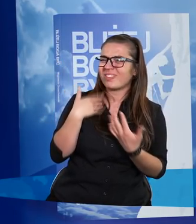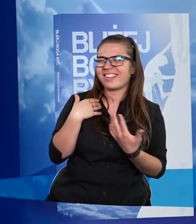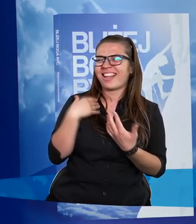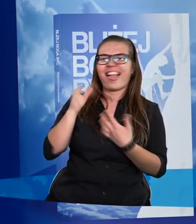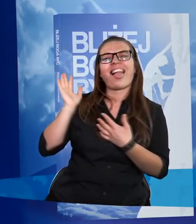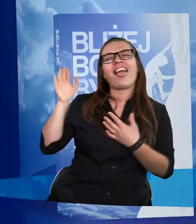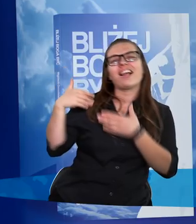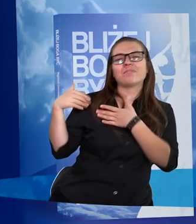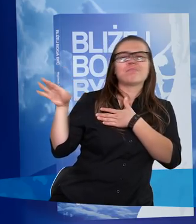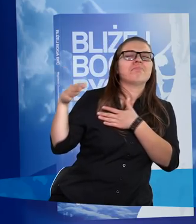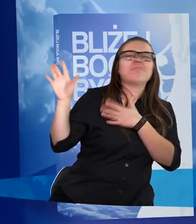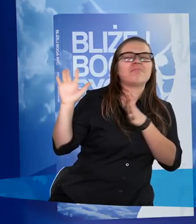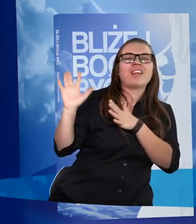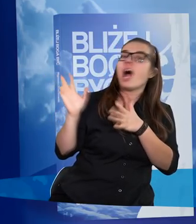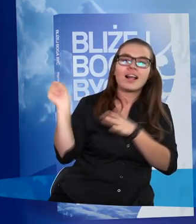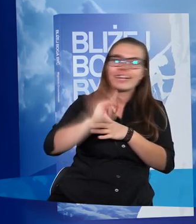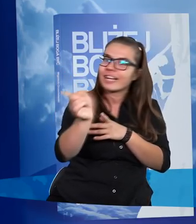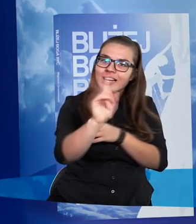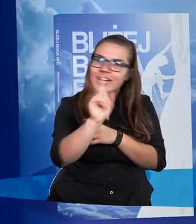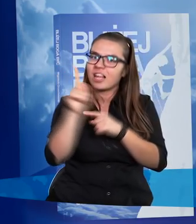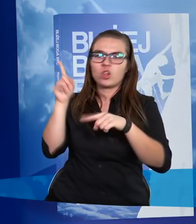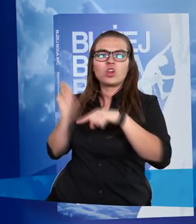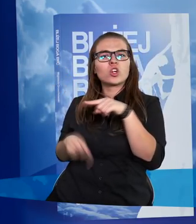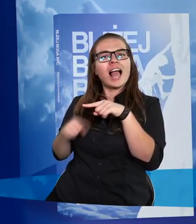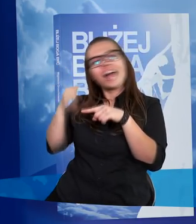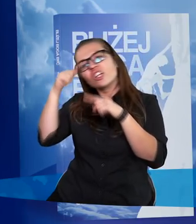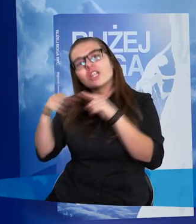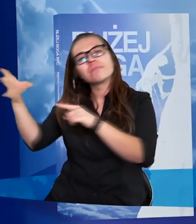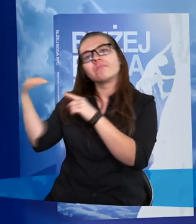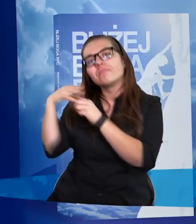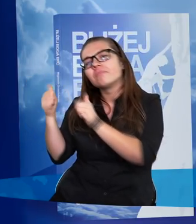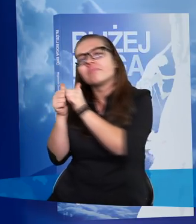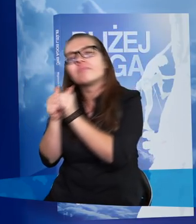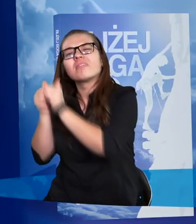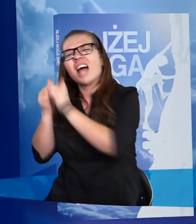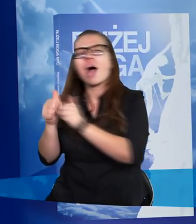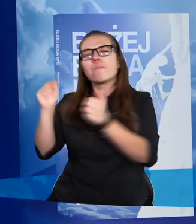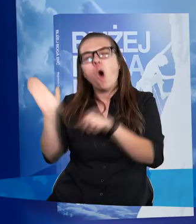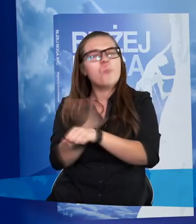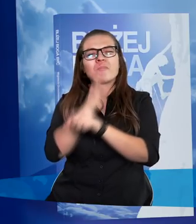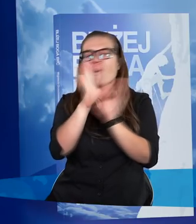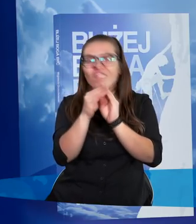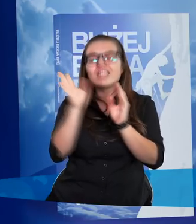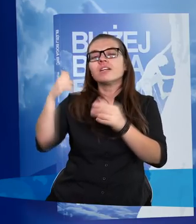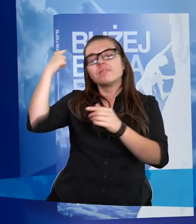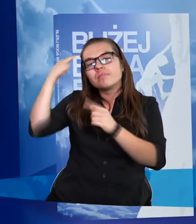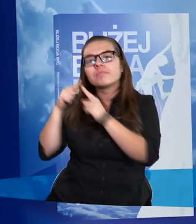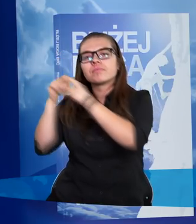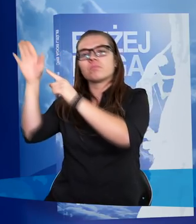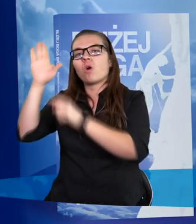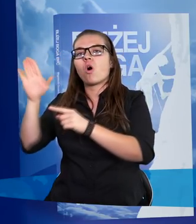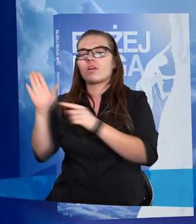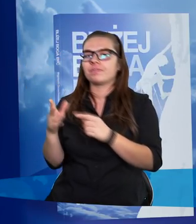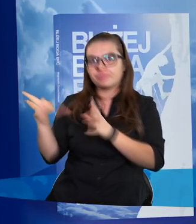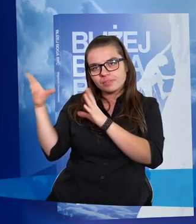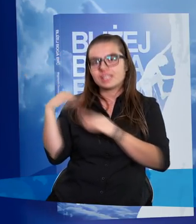oddalaj się. Trzymaj się go dalej, a zobaczysz jego cuda w swoim życiu. Chciałbym na koniec jeszcze